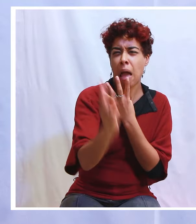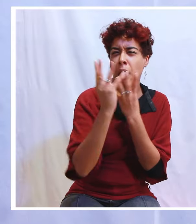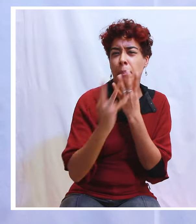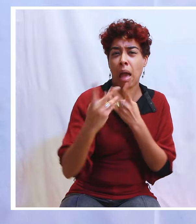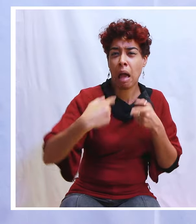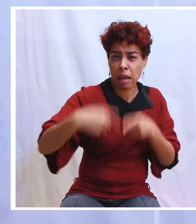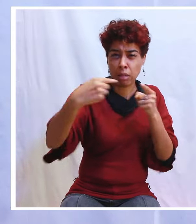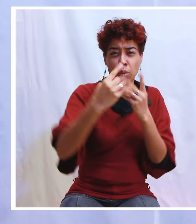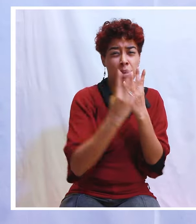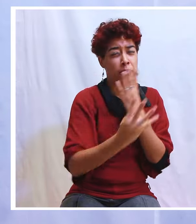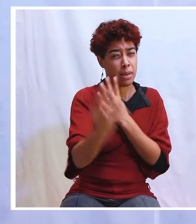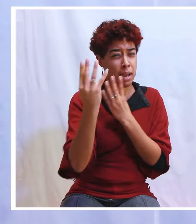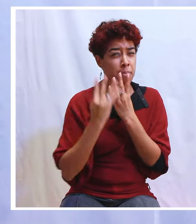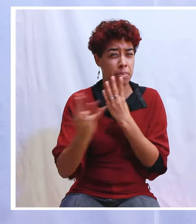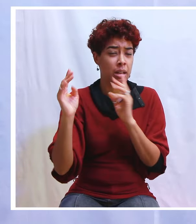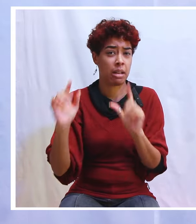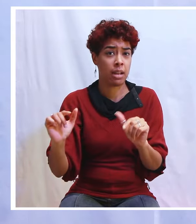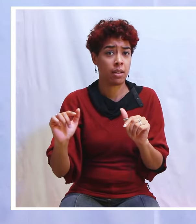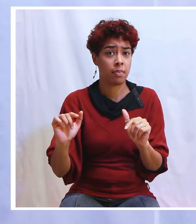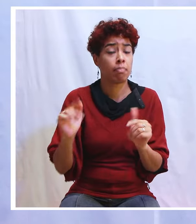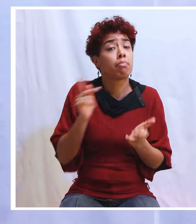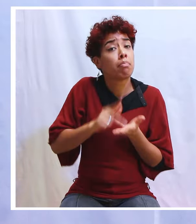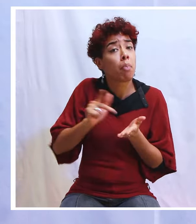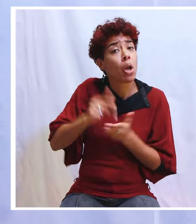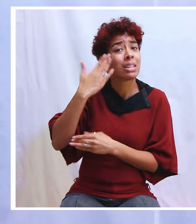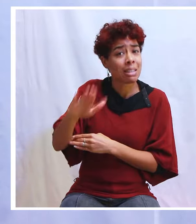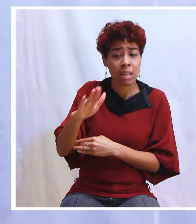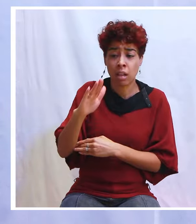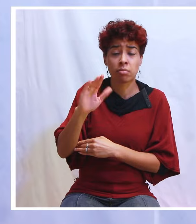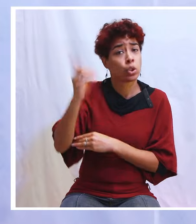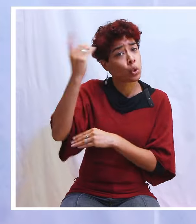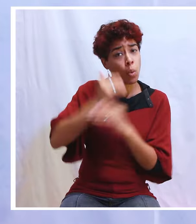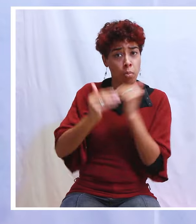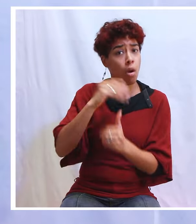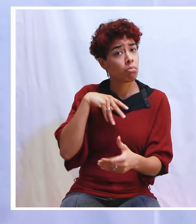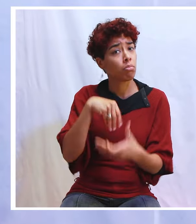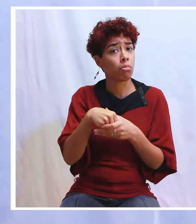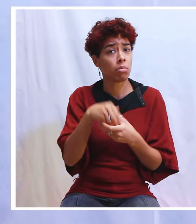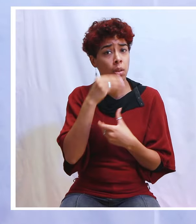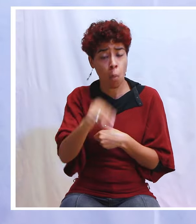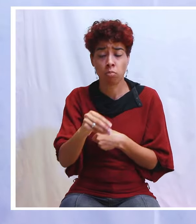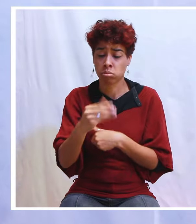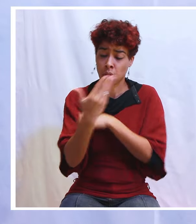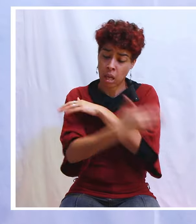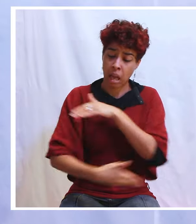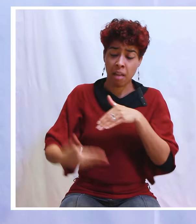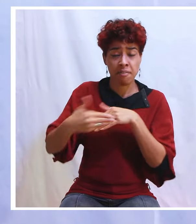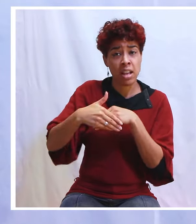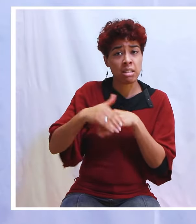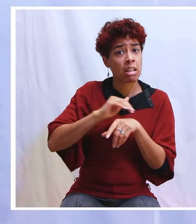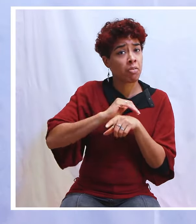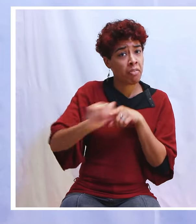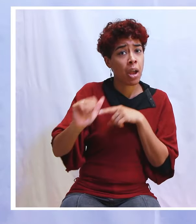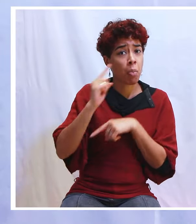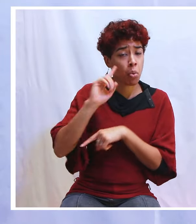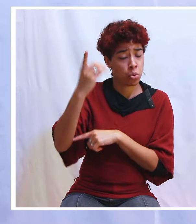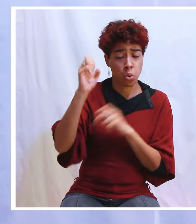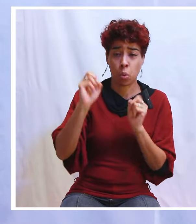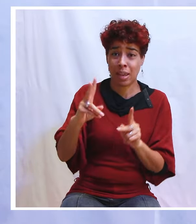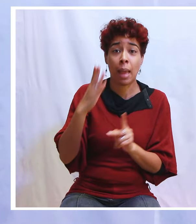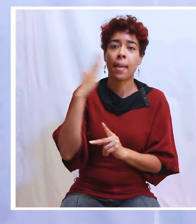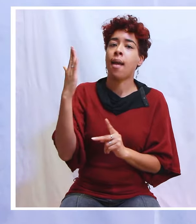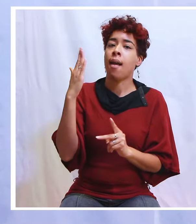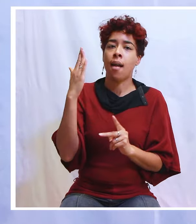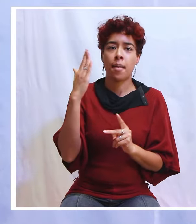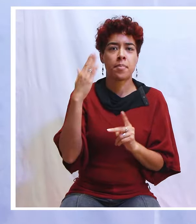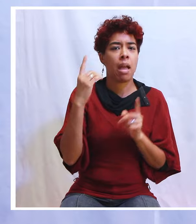Donc Paul sait qu'il est dans le plan de Dieu, qu'il est à Éphèse, qu'il a quelque chose à faire pour Dieu, mais il est en train de dire les adversaires sont